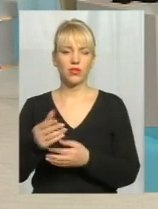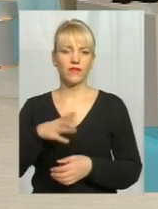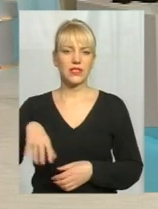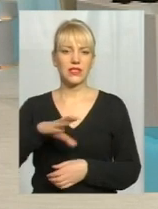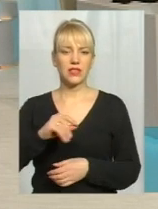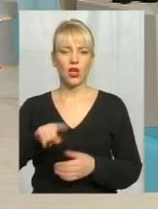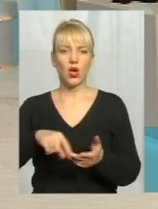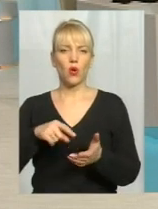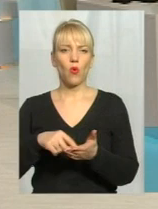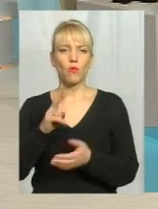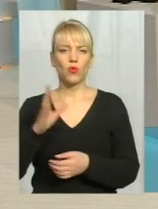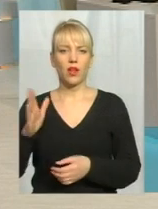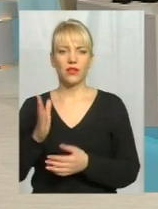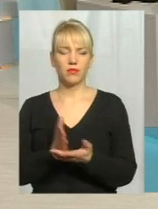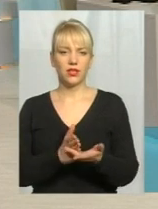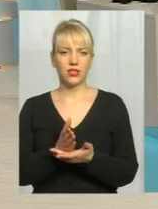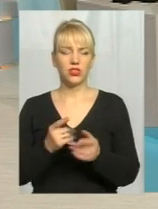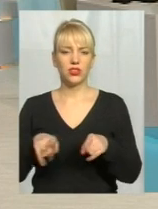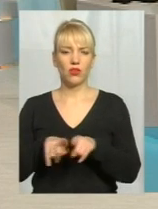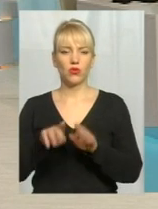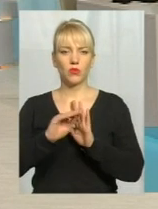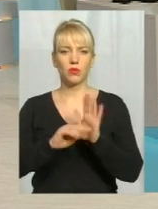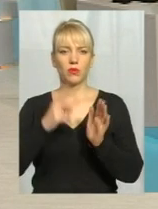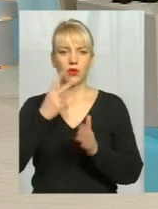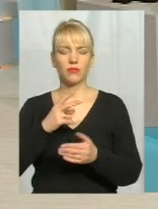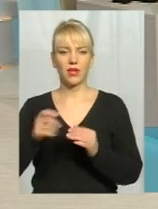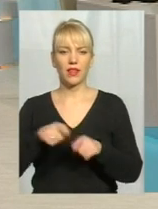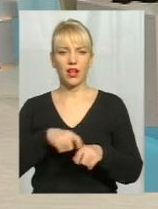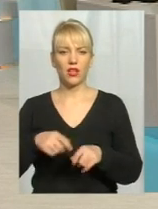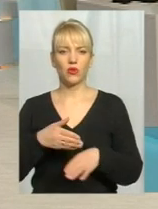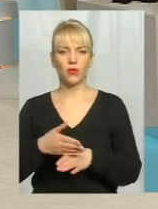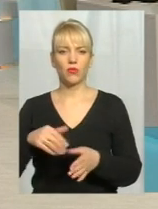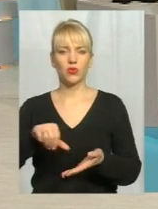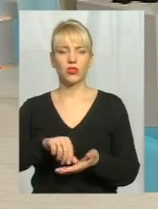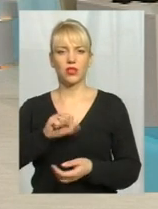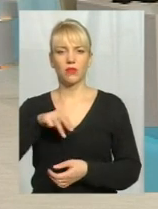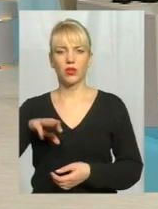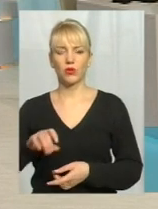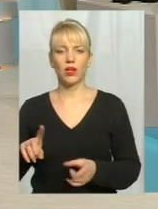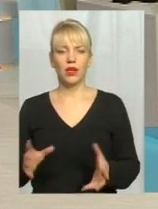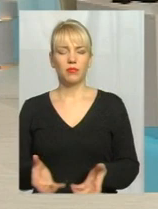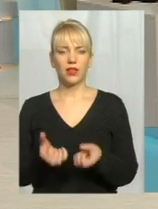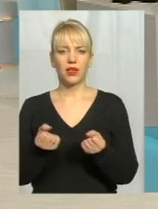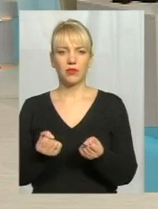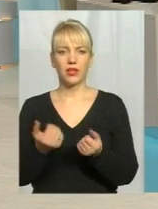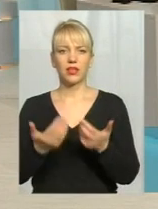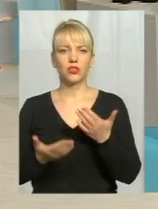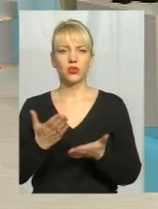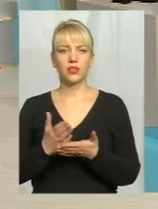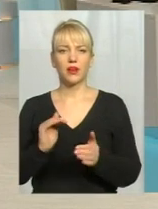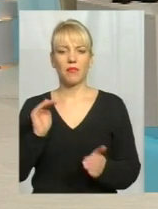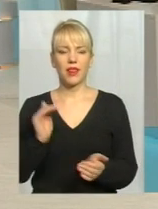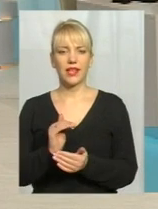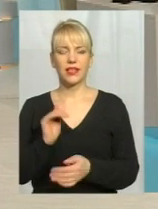Також в програмі передбачена і матеріальна допомога учасникам АТО, і підтримка, якщо є маленькі